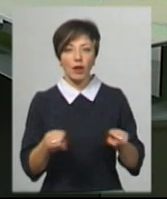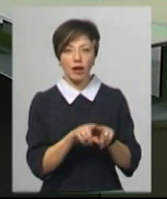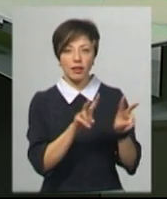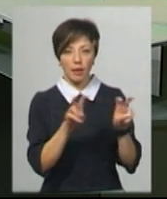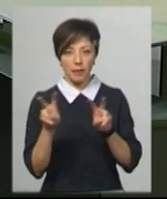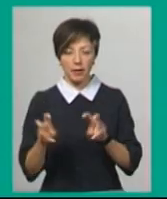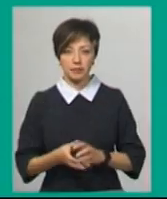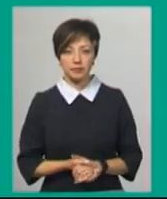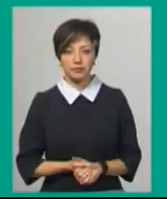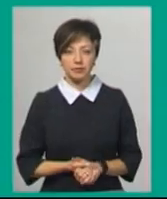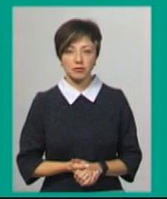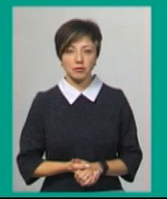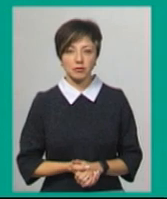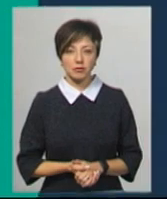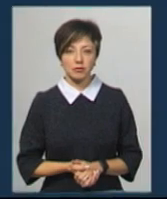теми.